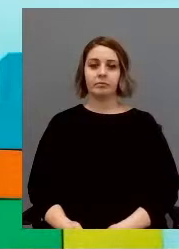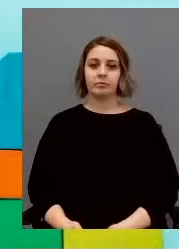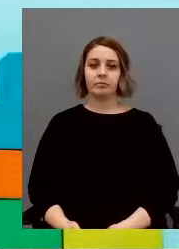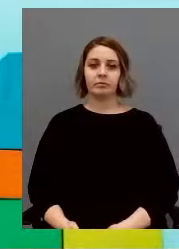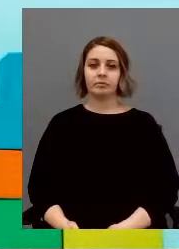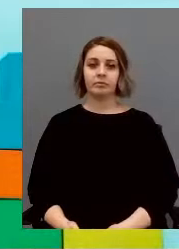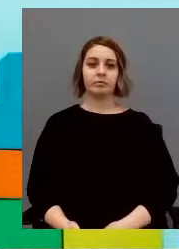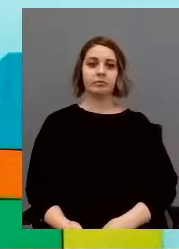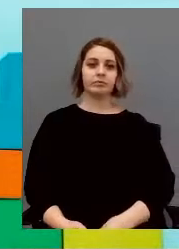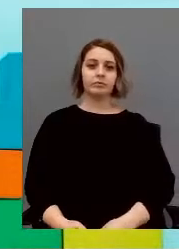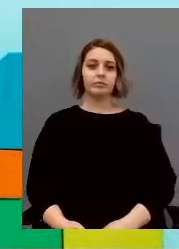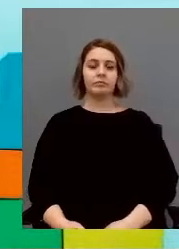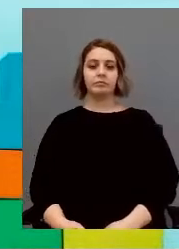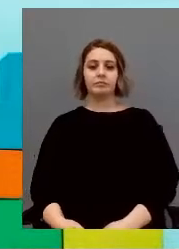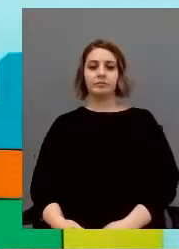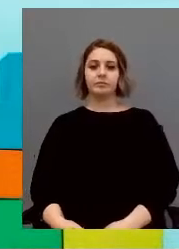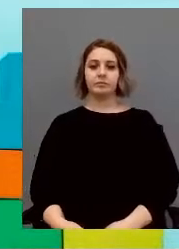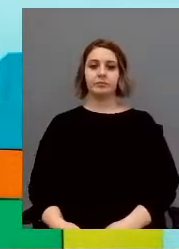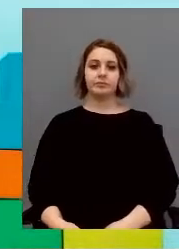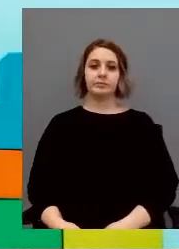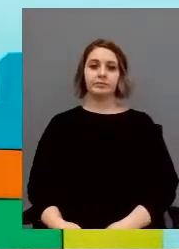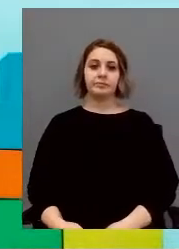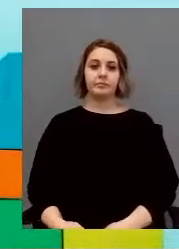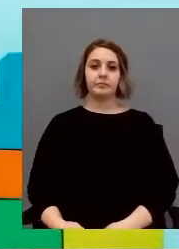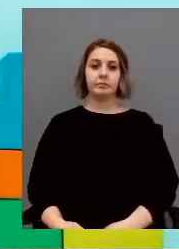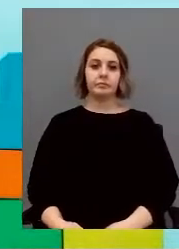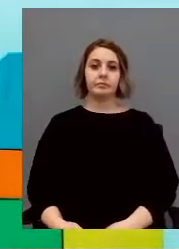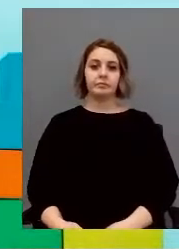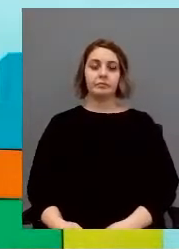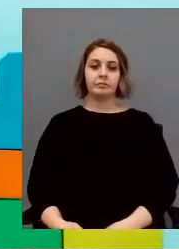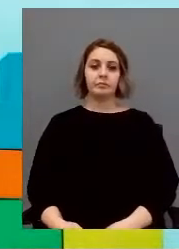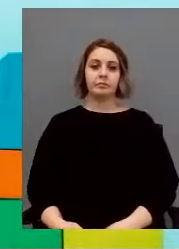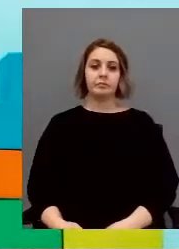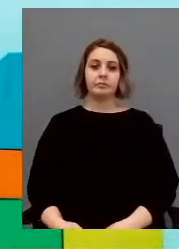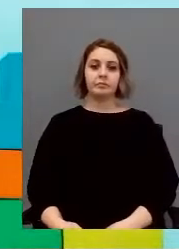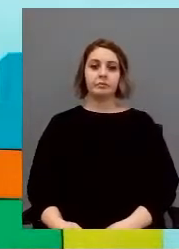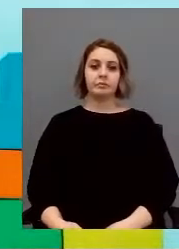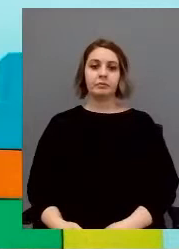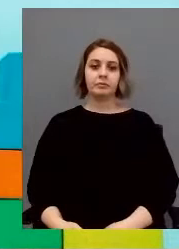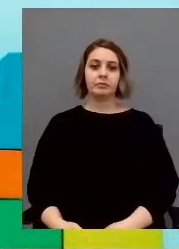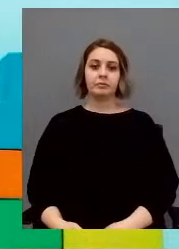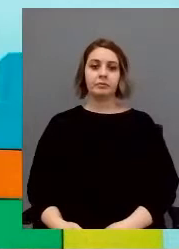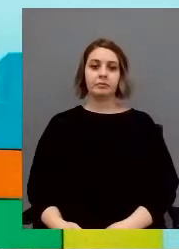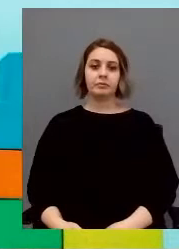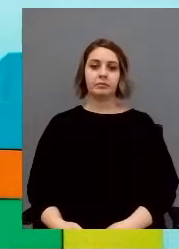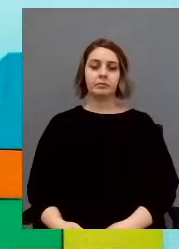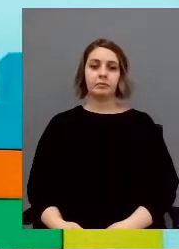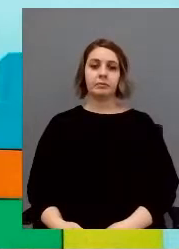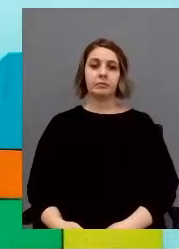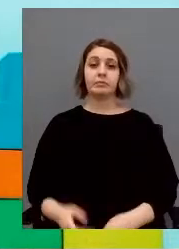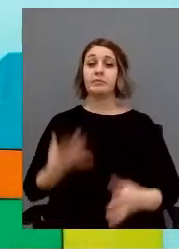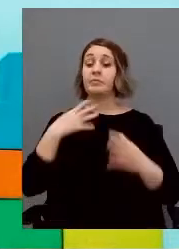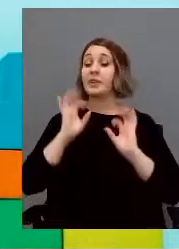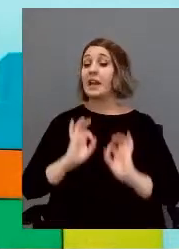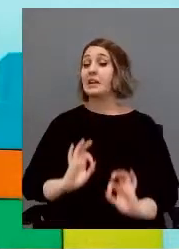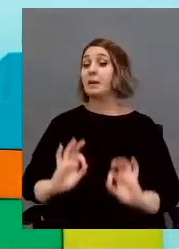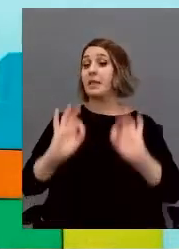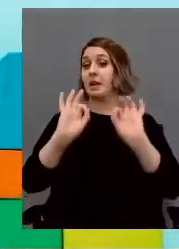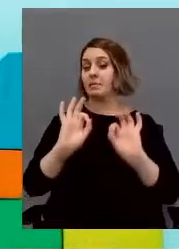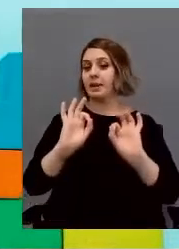stalla e della appunto della cura della struttura in particolare oggi